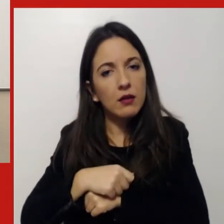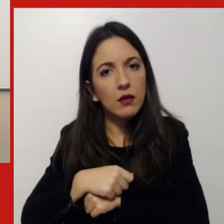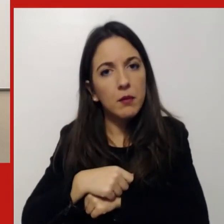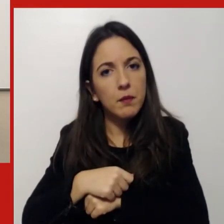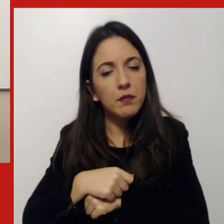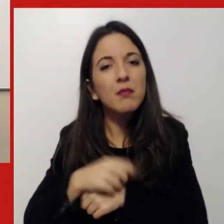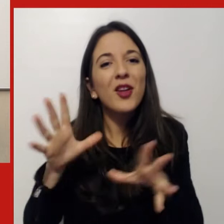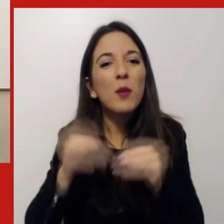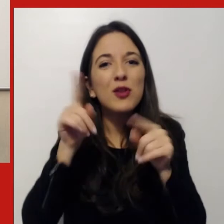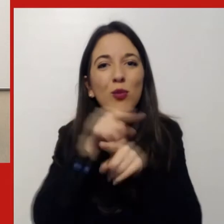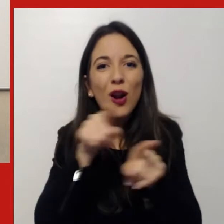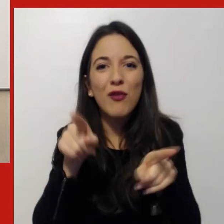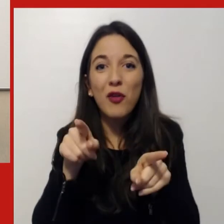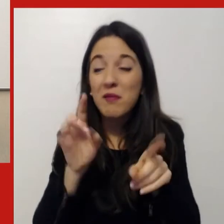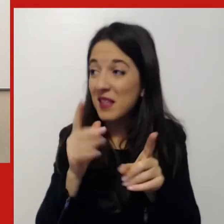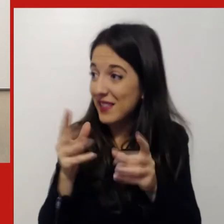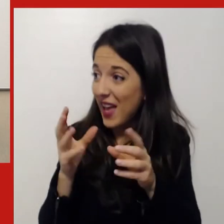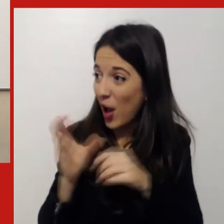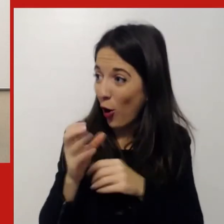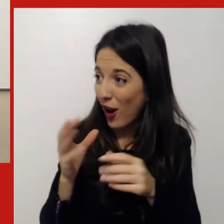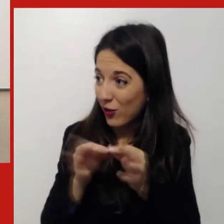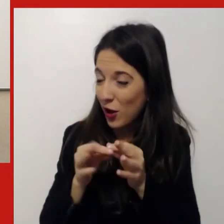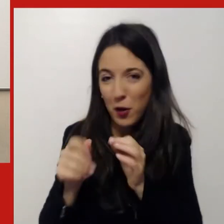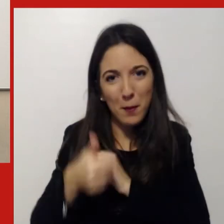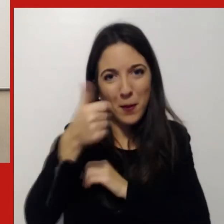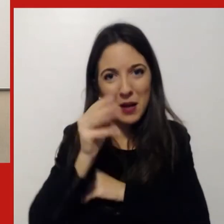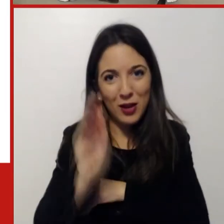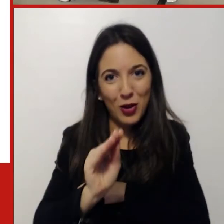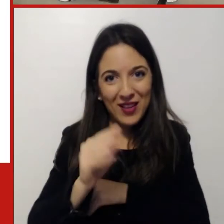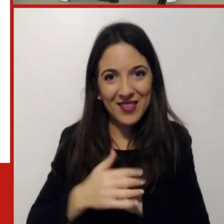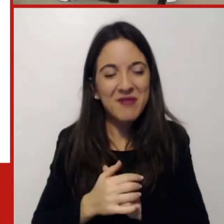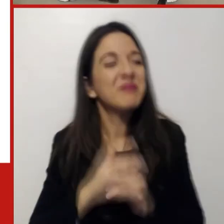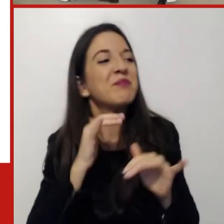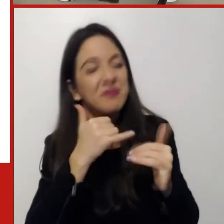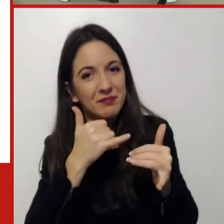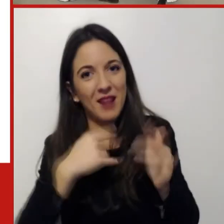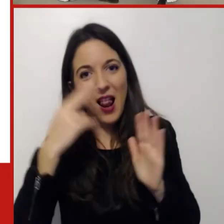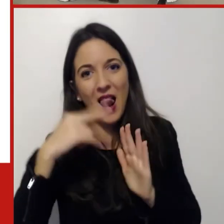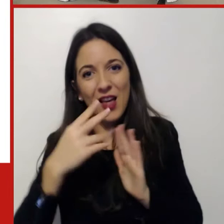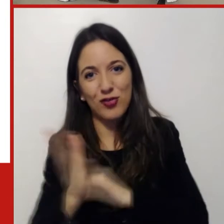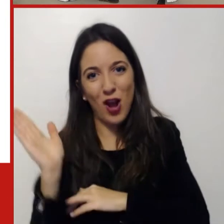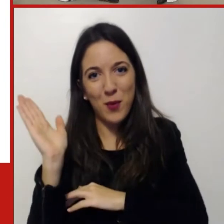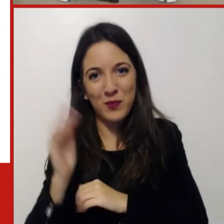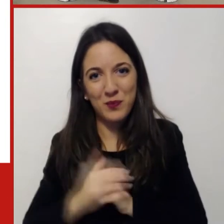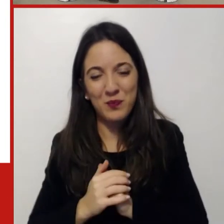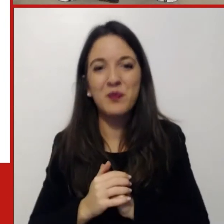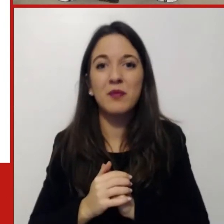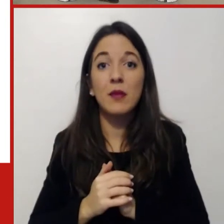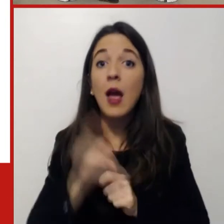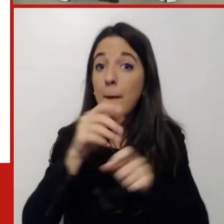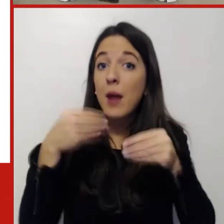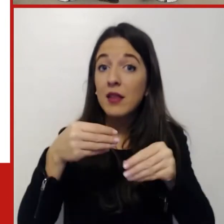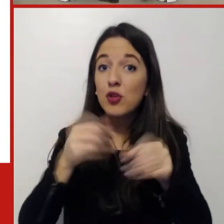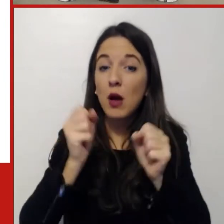Io farei, Corrado, se sei d'accordo, una prima domanda. Assolutamente, la leggiamo già a schermo la prima domanda, i partecipanti possono già